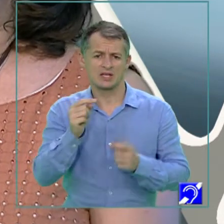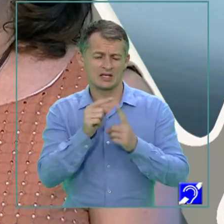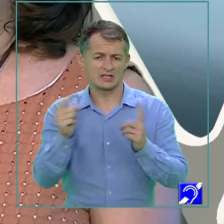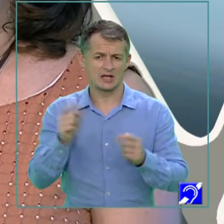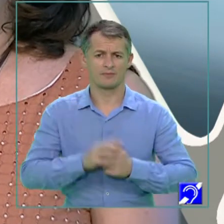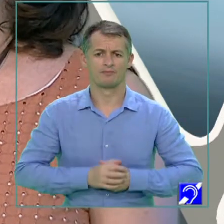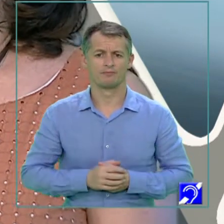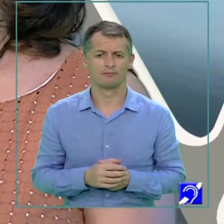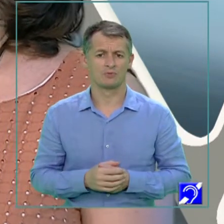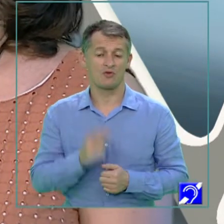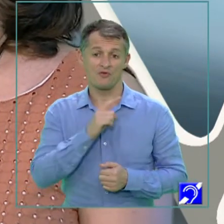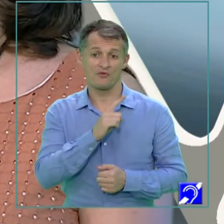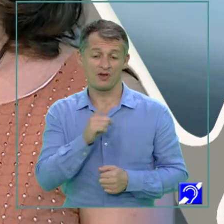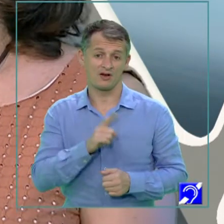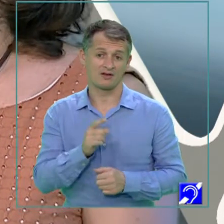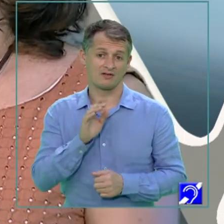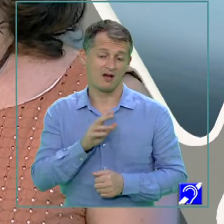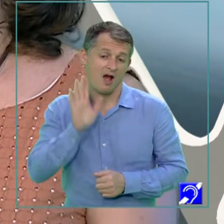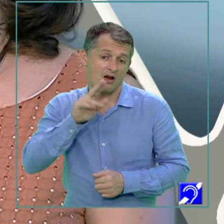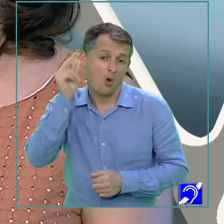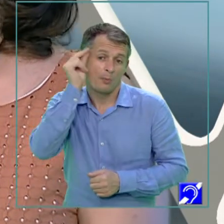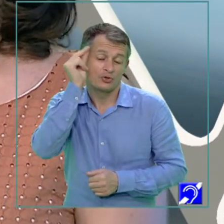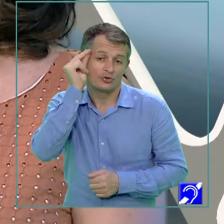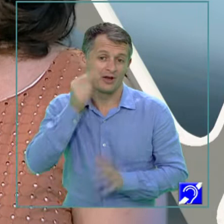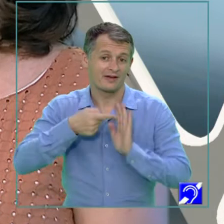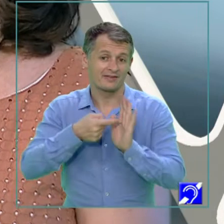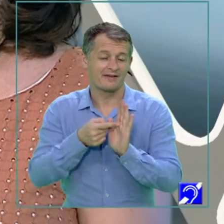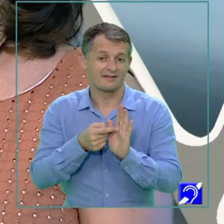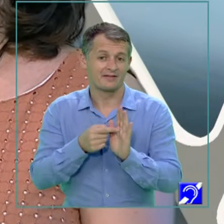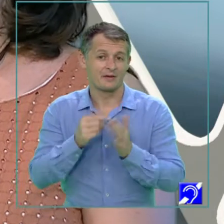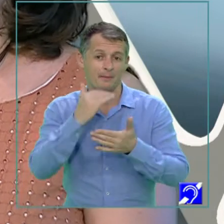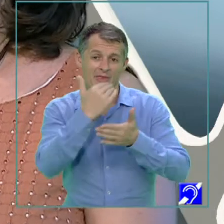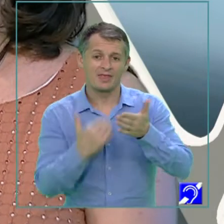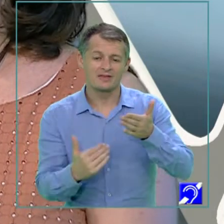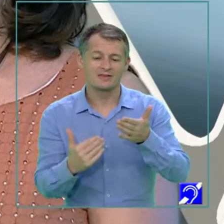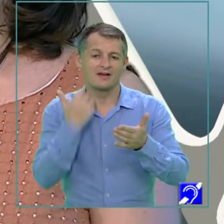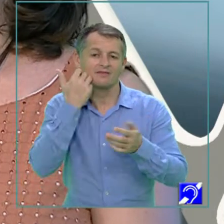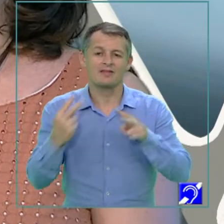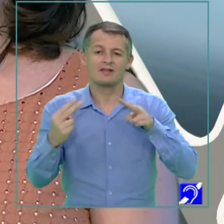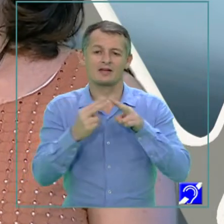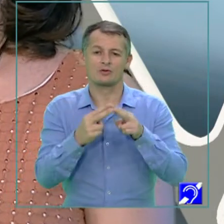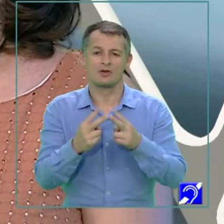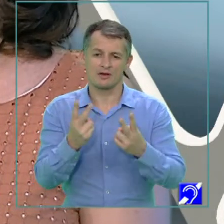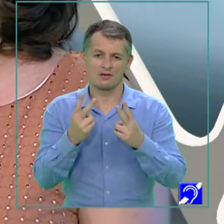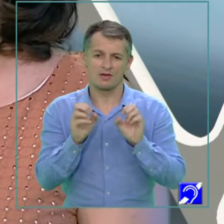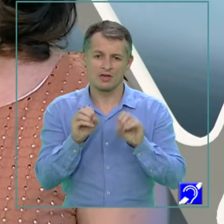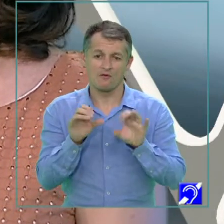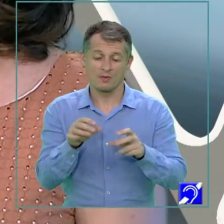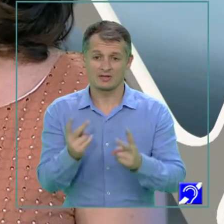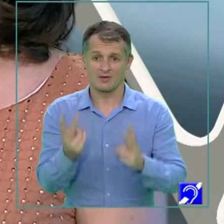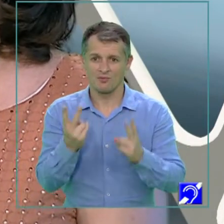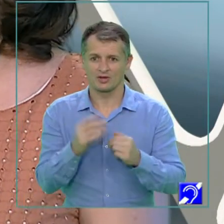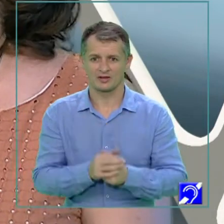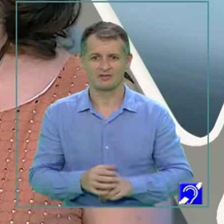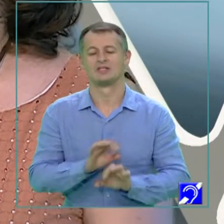semnaliza pe text atunci când întâlnește o informație ce îi se pare relevantă. De